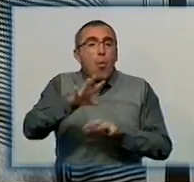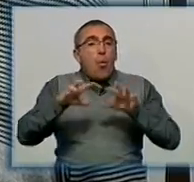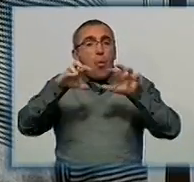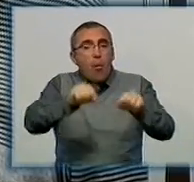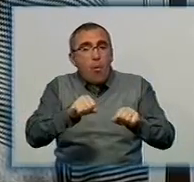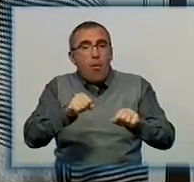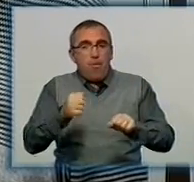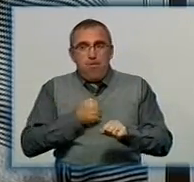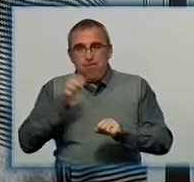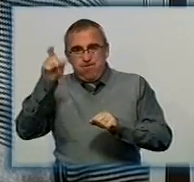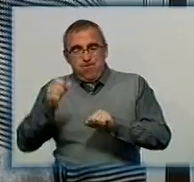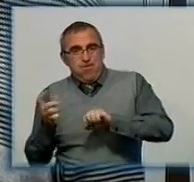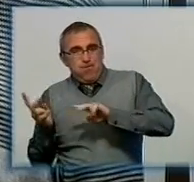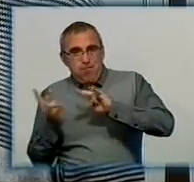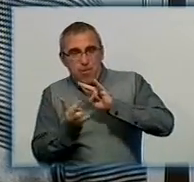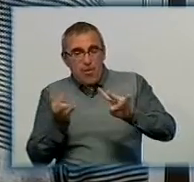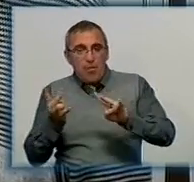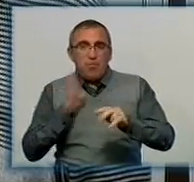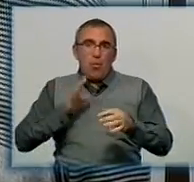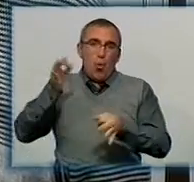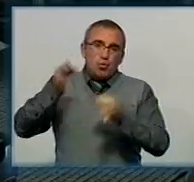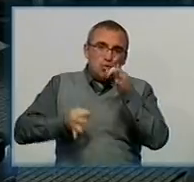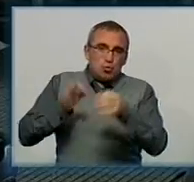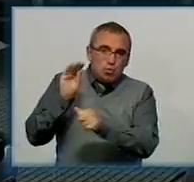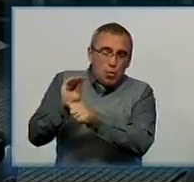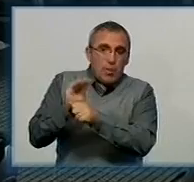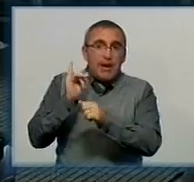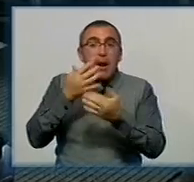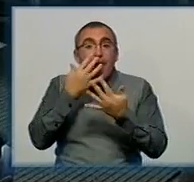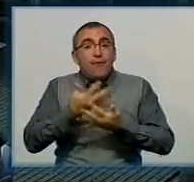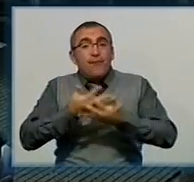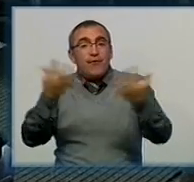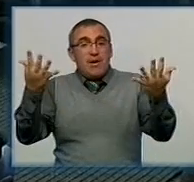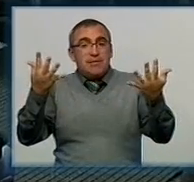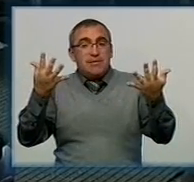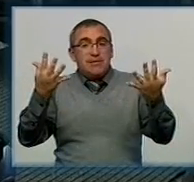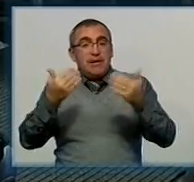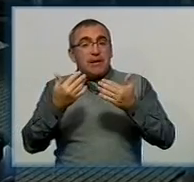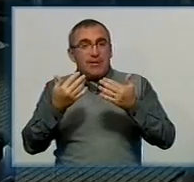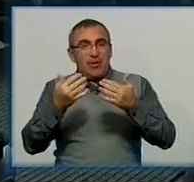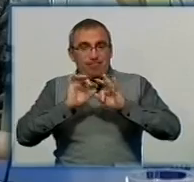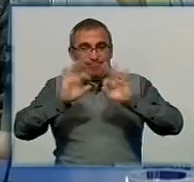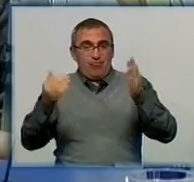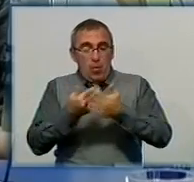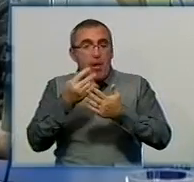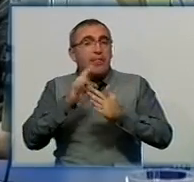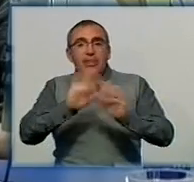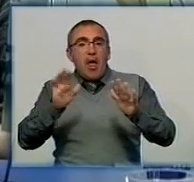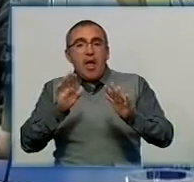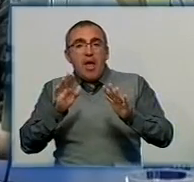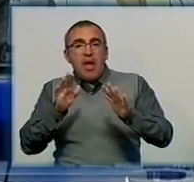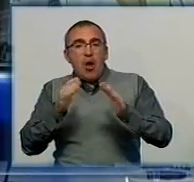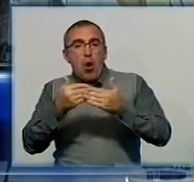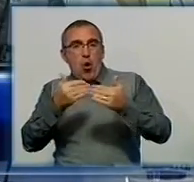бойовиків, аби це не було оціночним судженням, та як висвітлювати події неопереджено. За певних